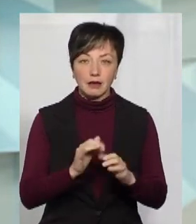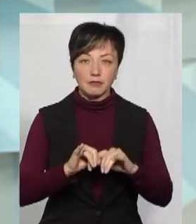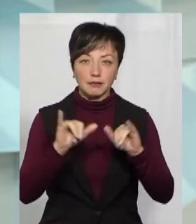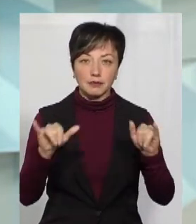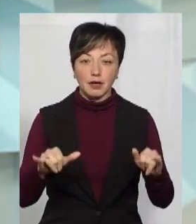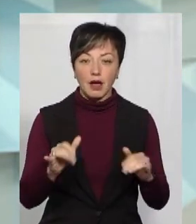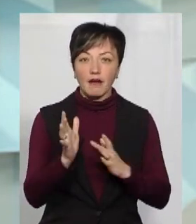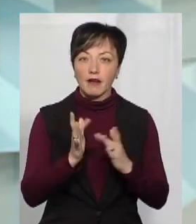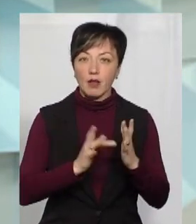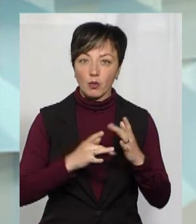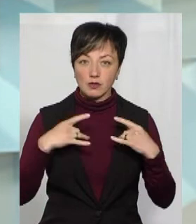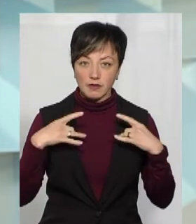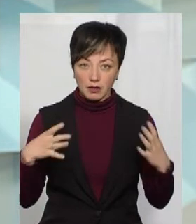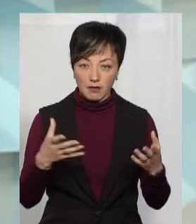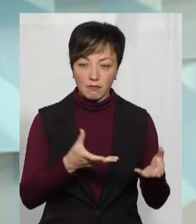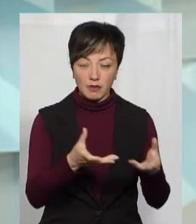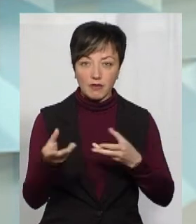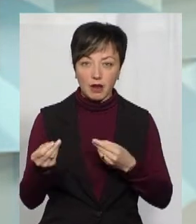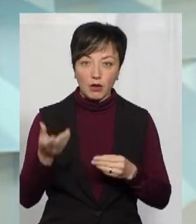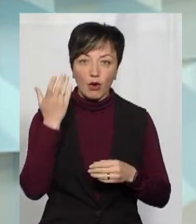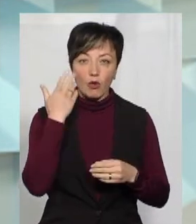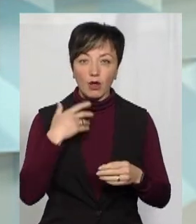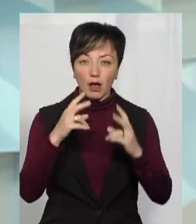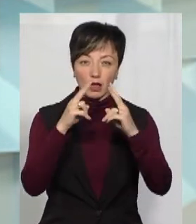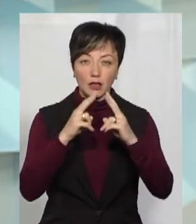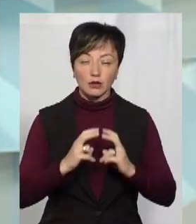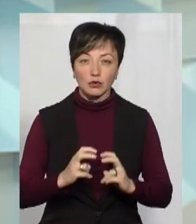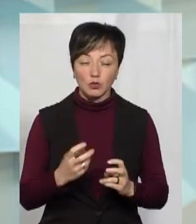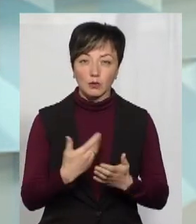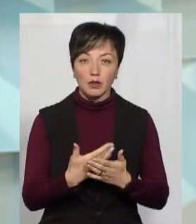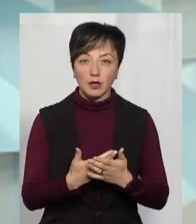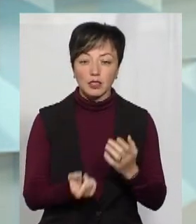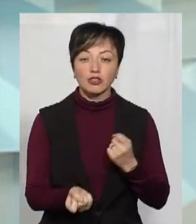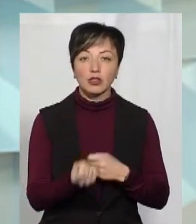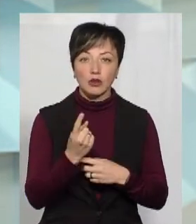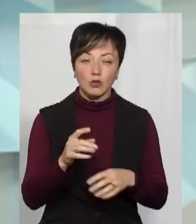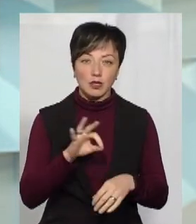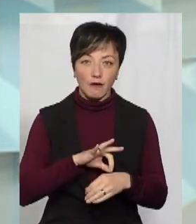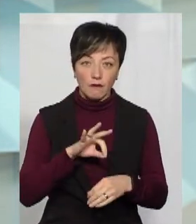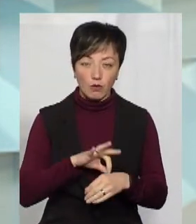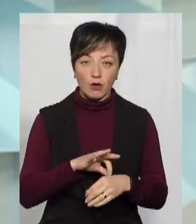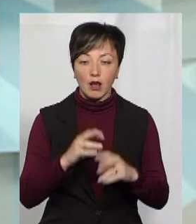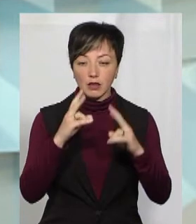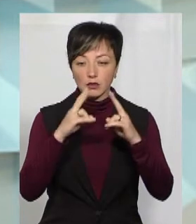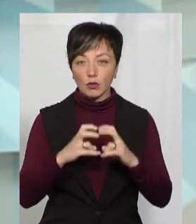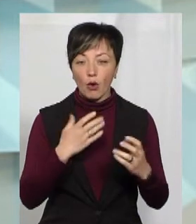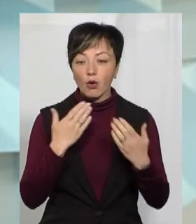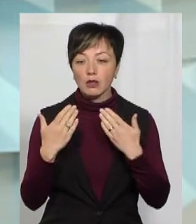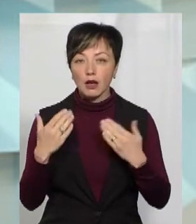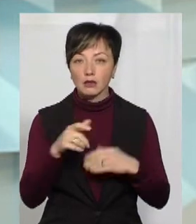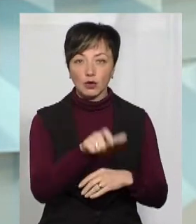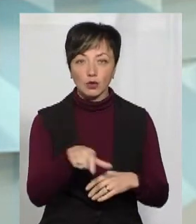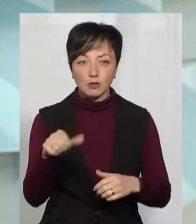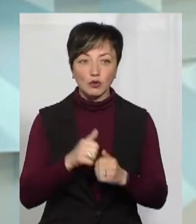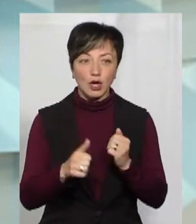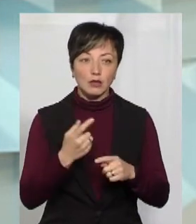Великодні свята відзначаються, тому що ми, коли аналізуємо джерело захворювання, аналізуємо контактних осіб,